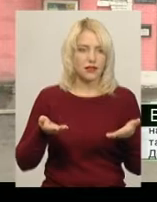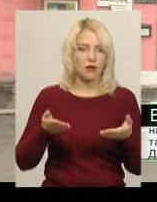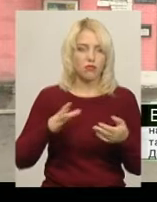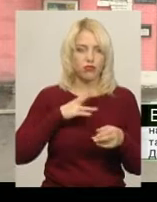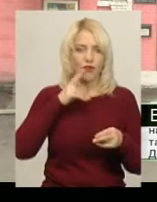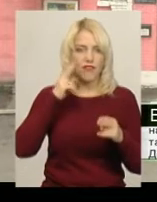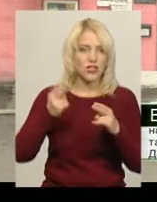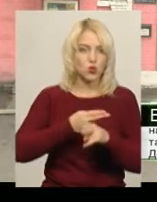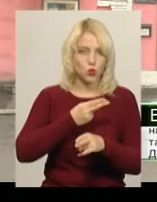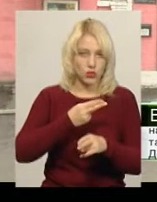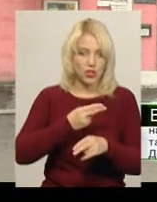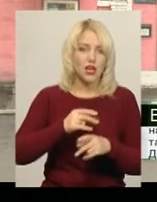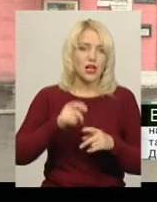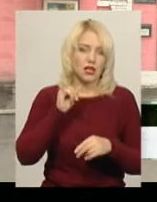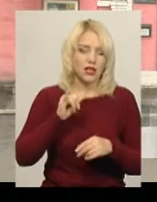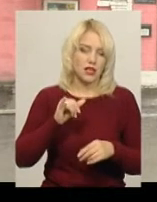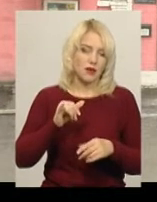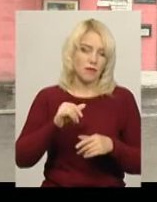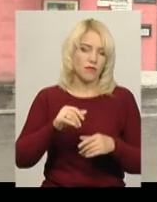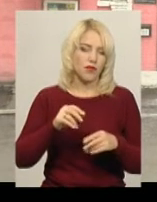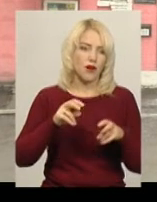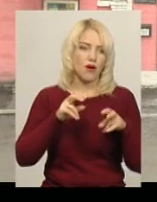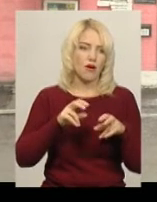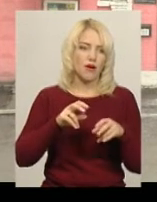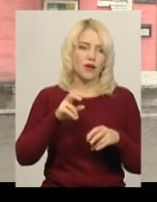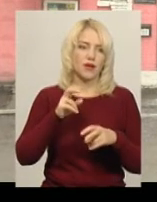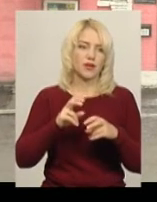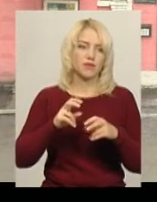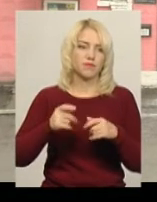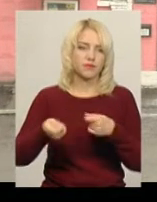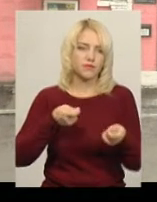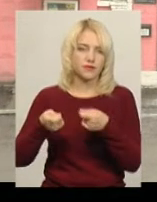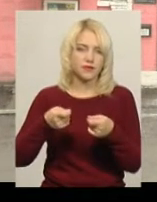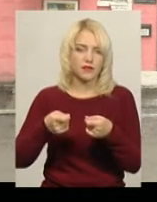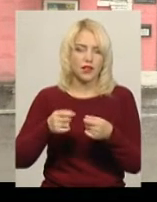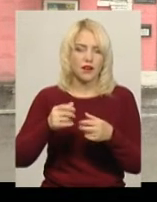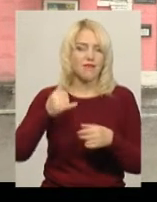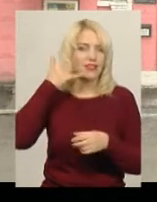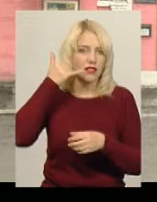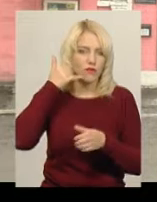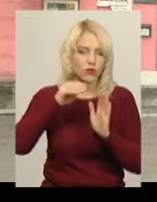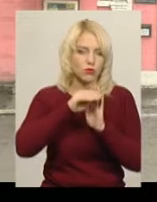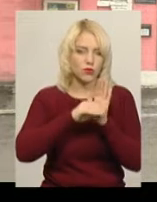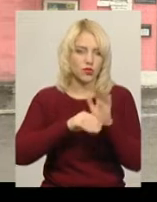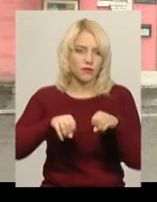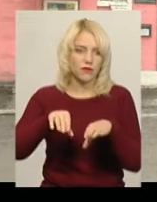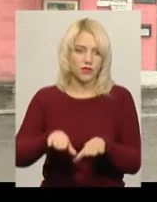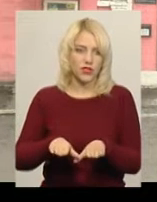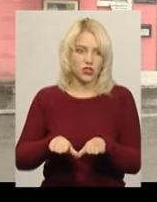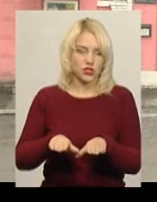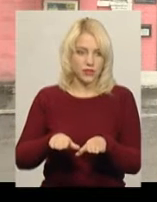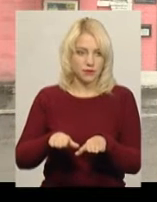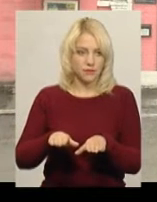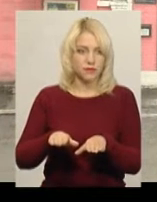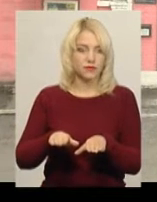відсутній, посадові особи підприємства в телефонному режимі вирішили, я так